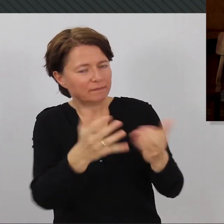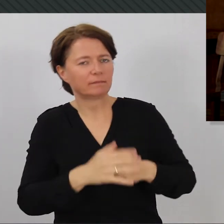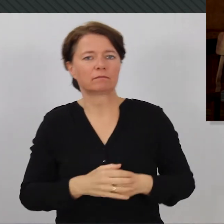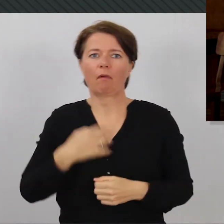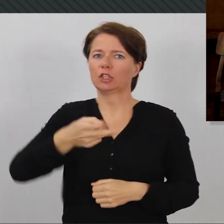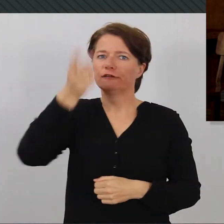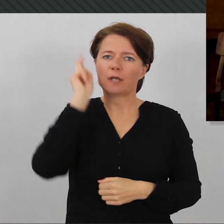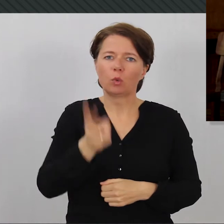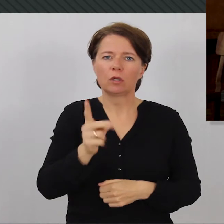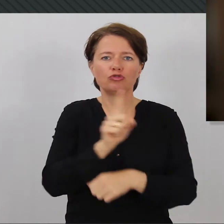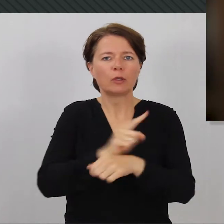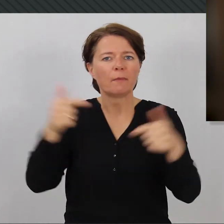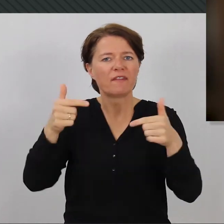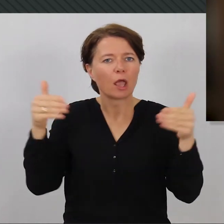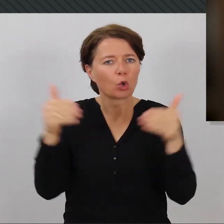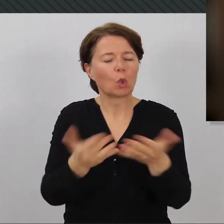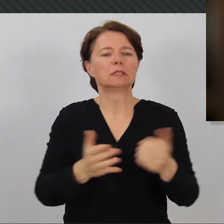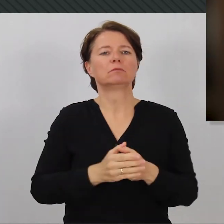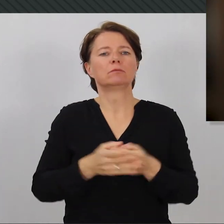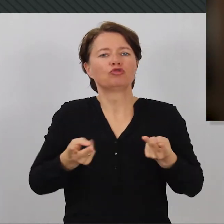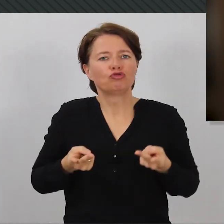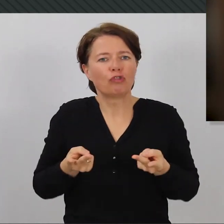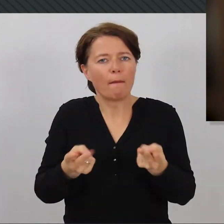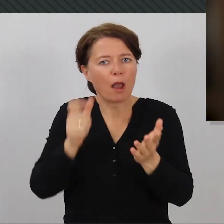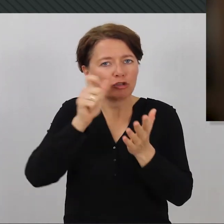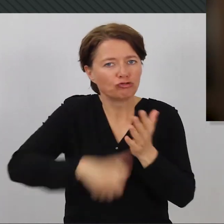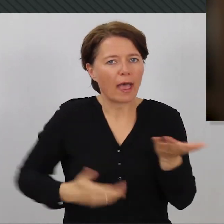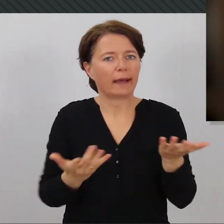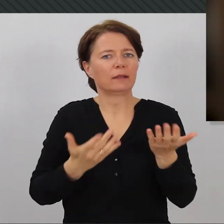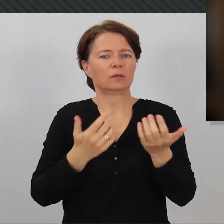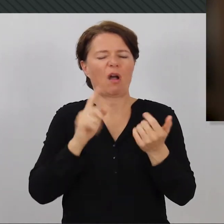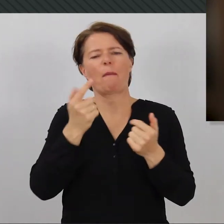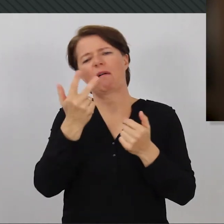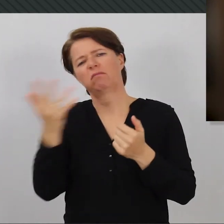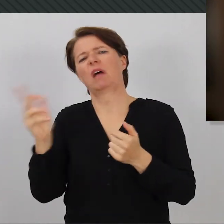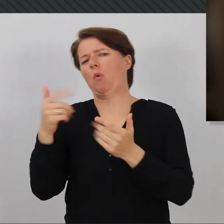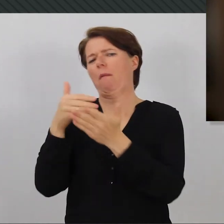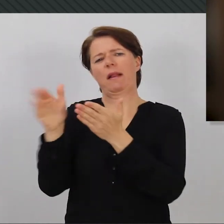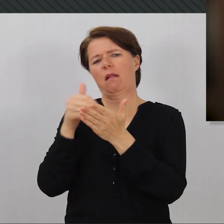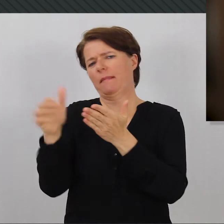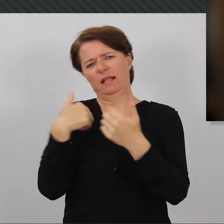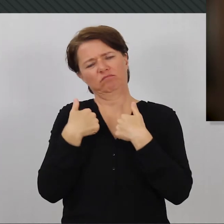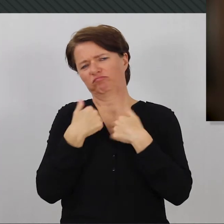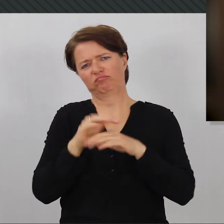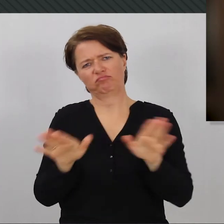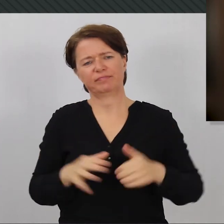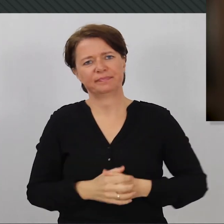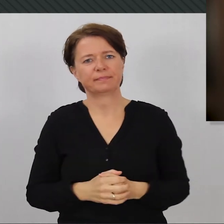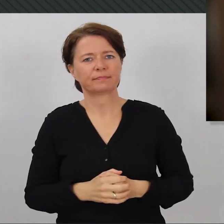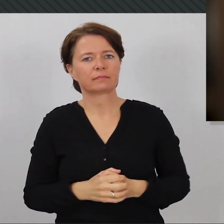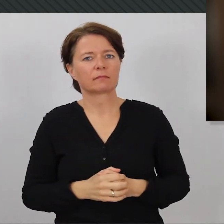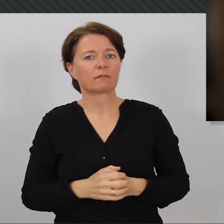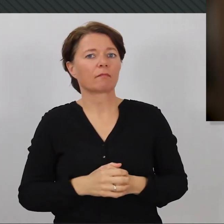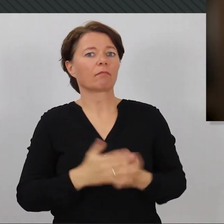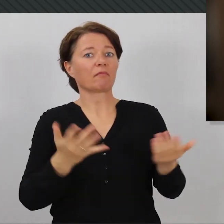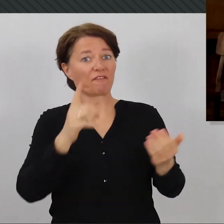200 Stunden Pflegekurs, Staplerschein und viele Sachen habe ich dann abgelehnt. Was